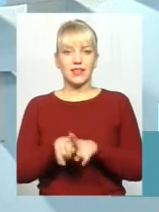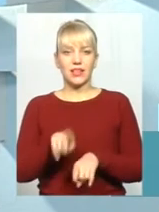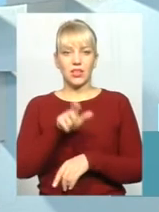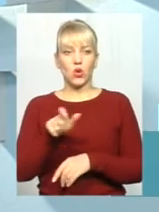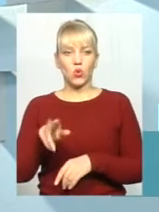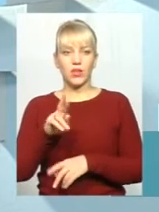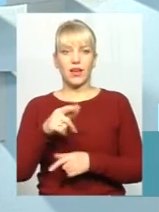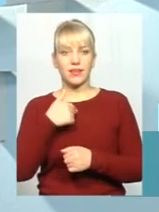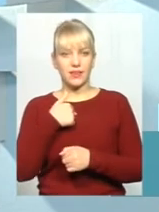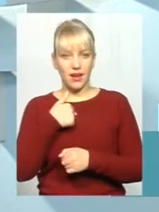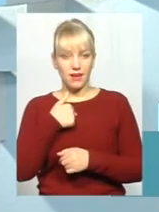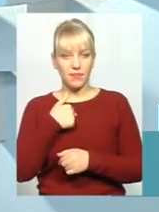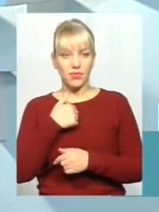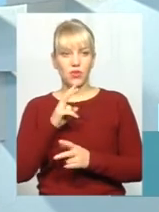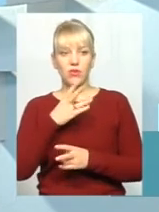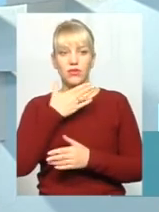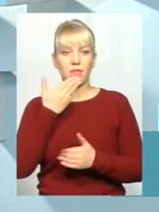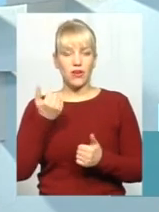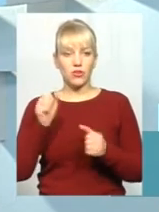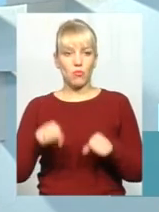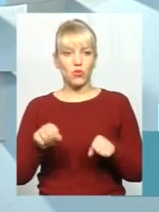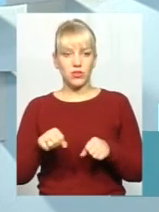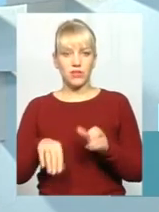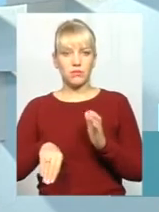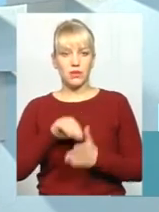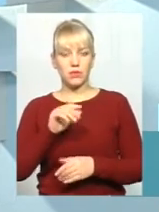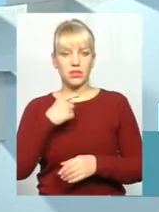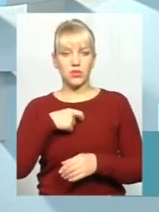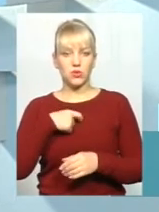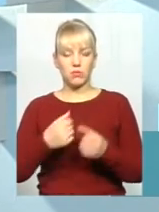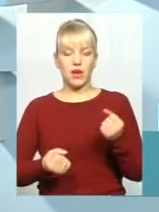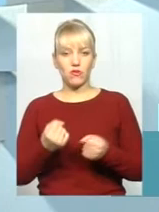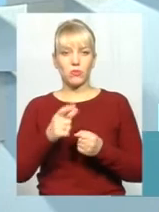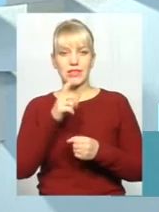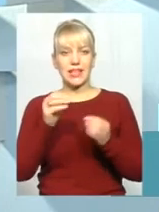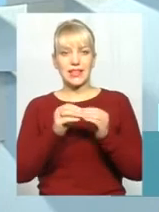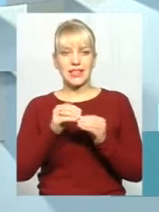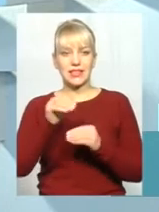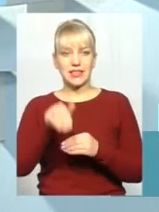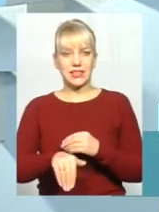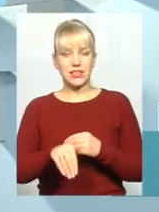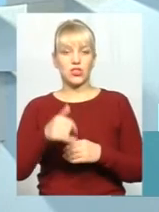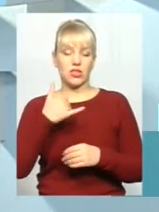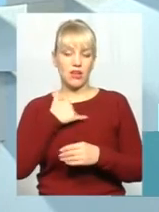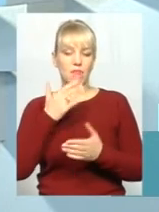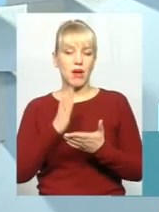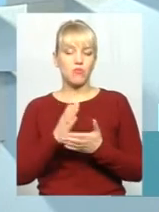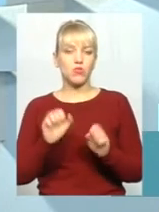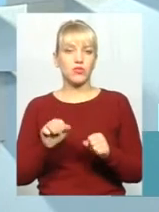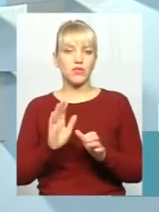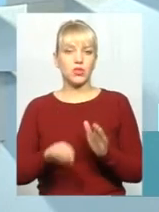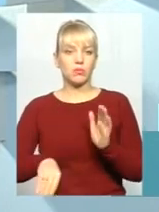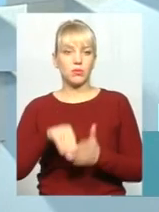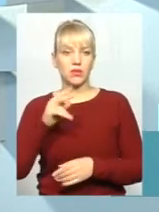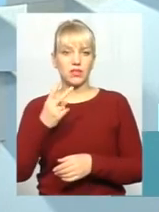наприклад, як я, які не мають можливості придбати собі автомобіль за 10 тисяч, я маю можливість придбати його тільки за